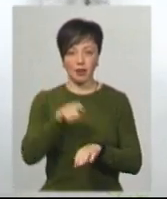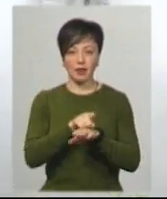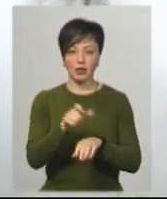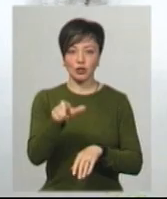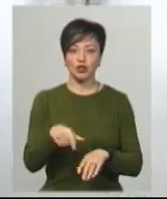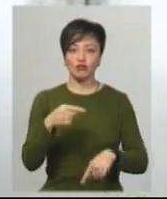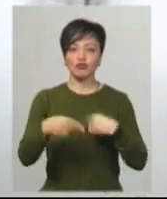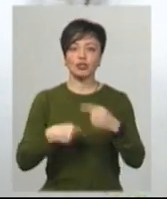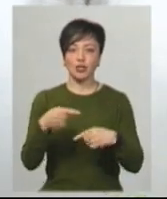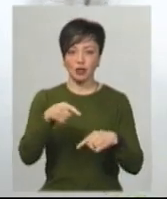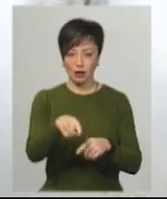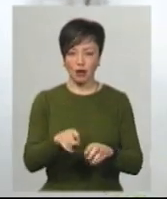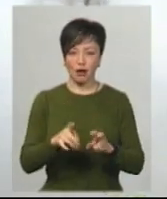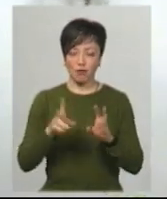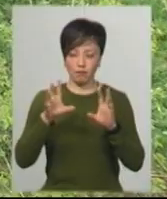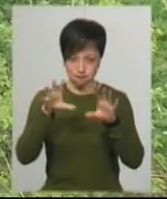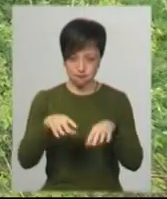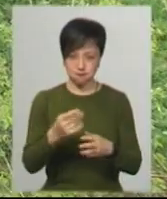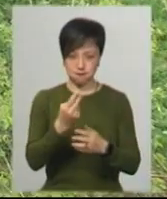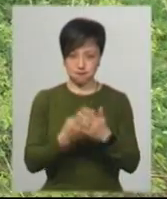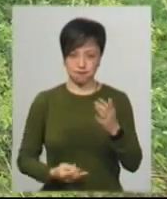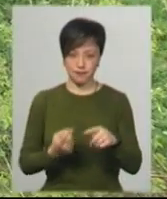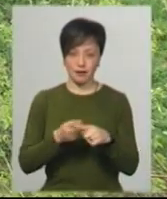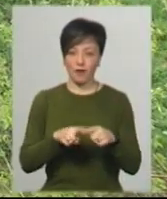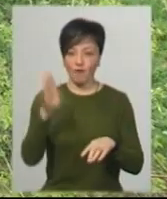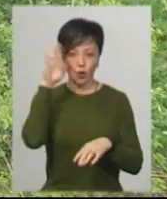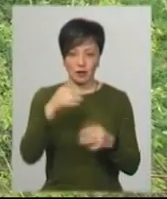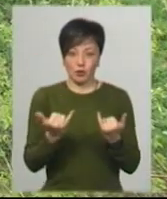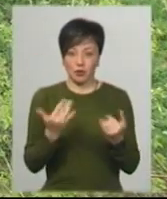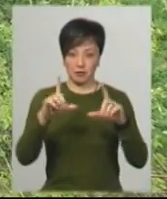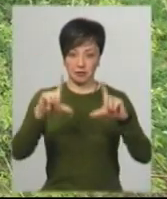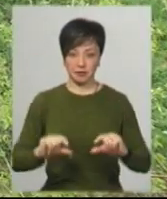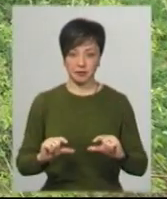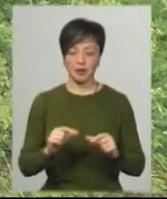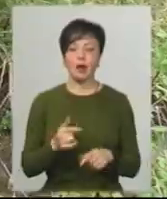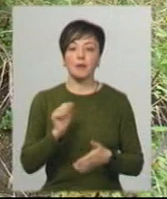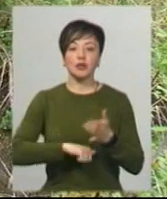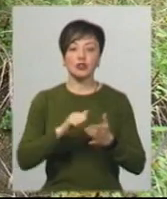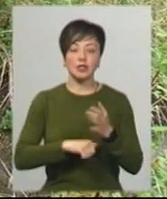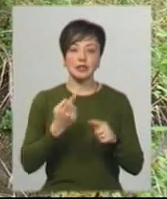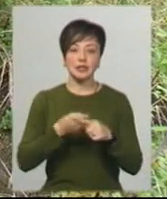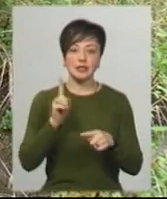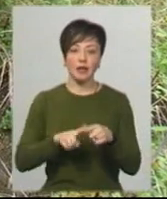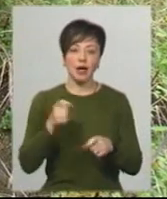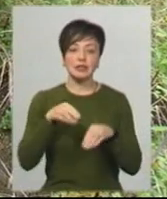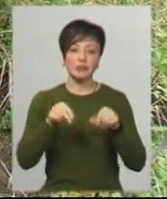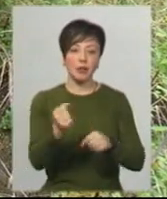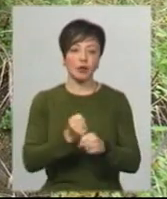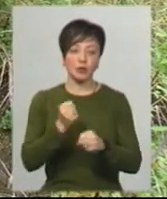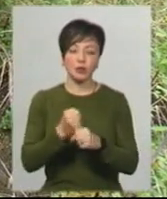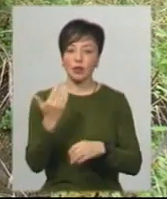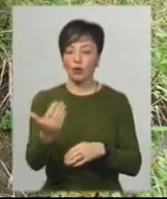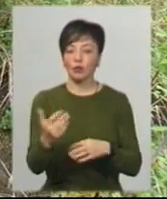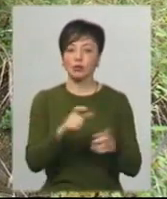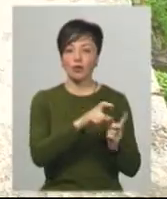річку проїхати, він в ній забуксував, сьогодні там нема воді. Однією з причин обмілення річок в Україні є мельорація, вважає Юрій Різніков. За